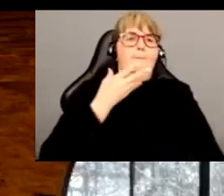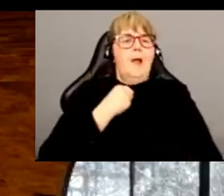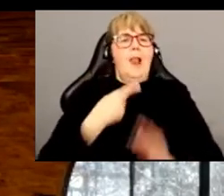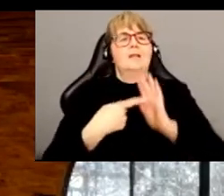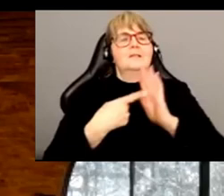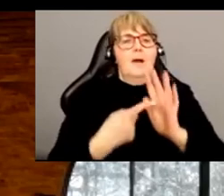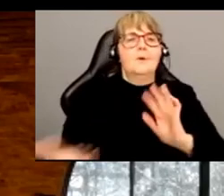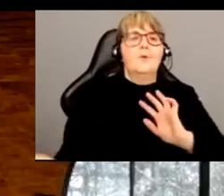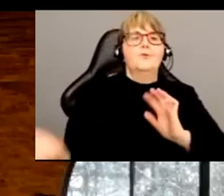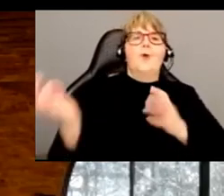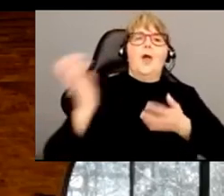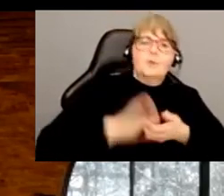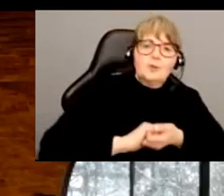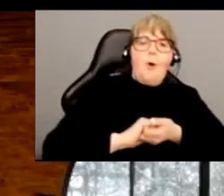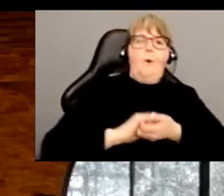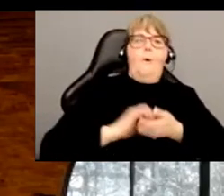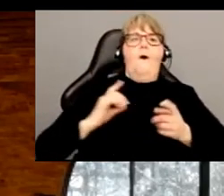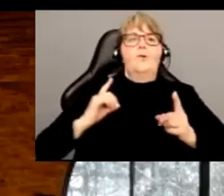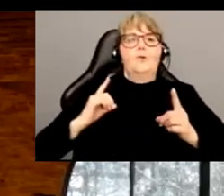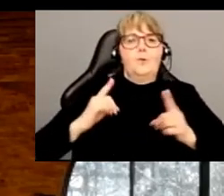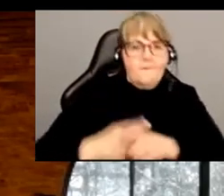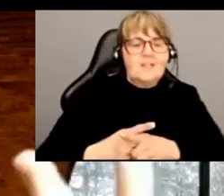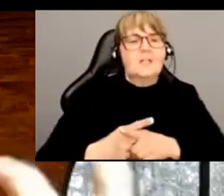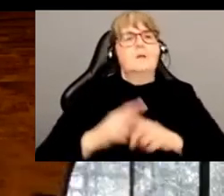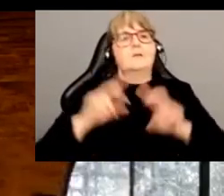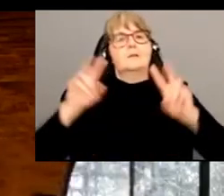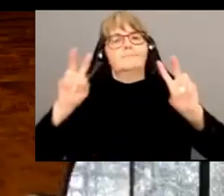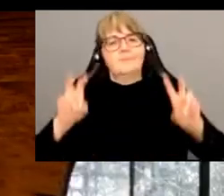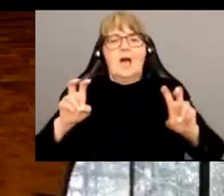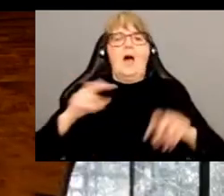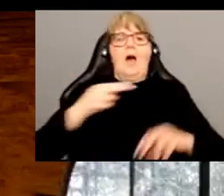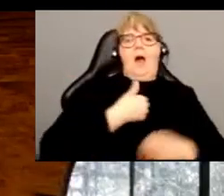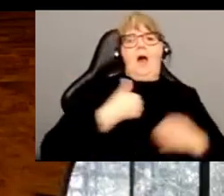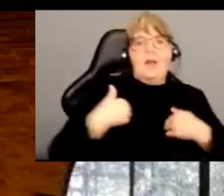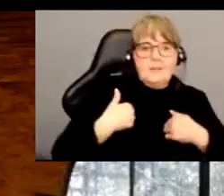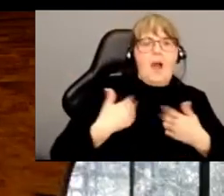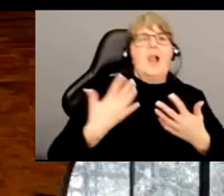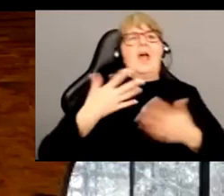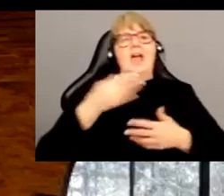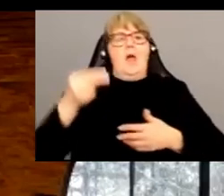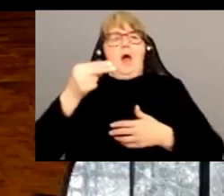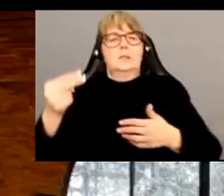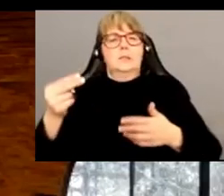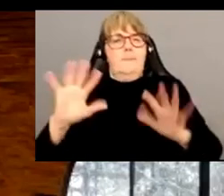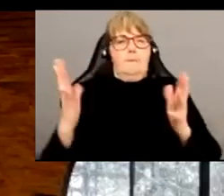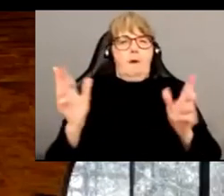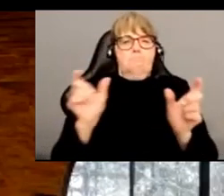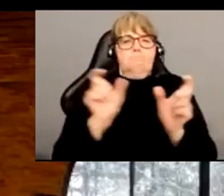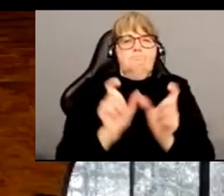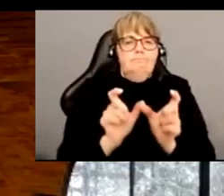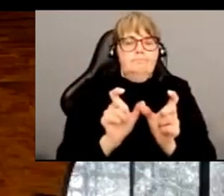réconciliation, d'une convergence entre les questions animales et les questions du handicap. Vraiment, c'est très recommandé.